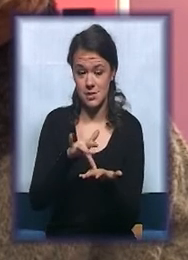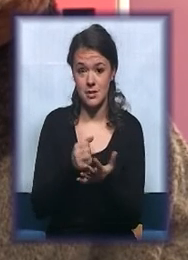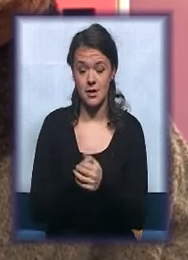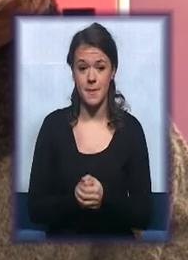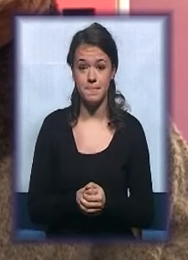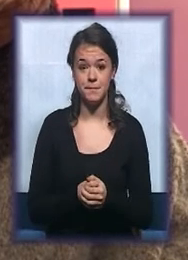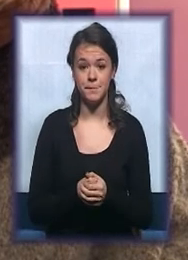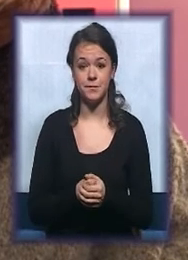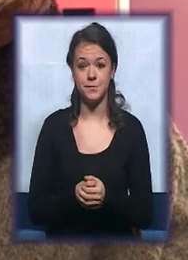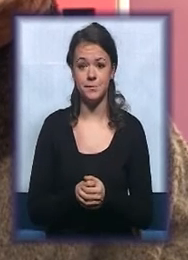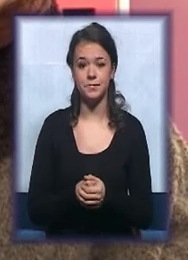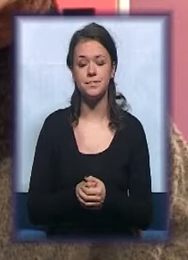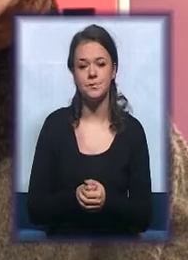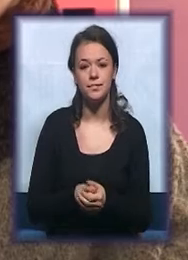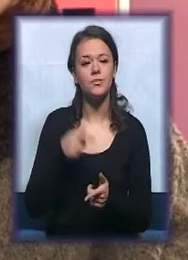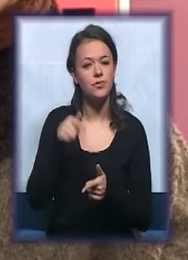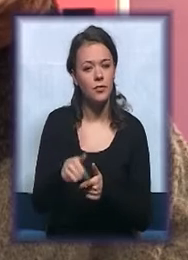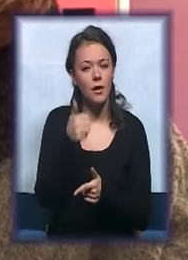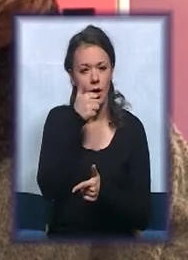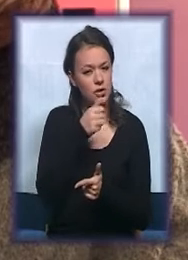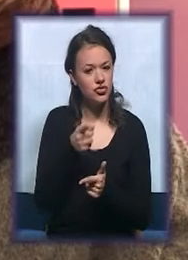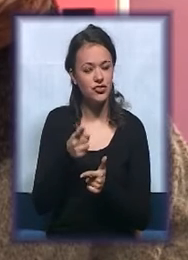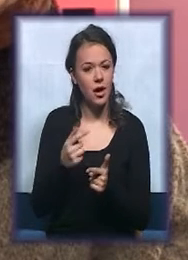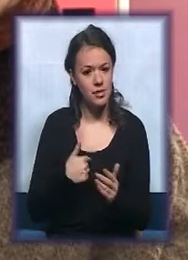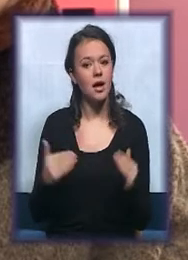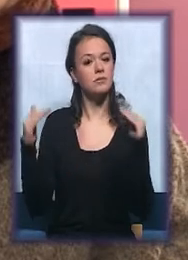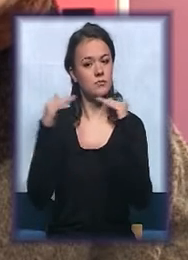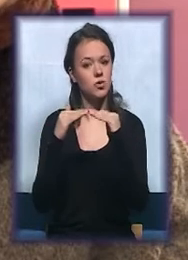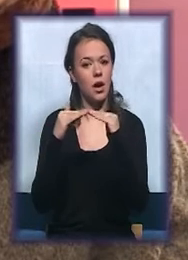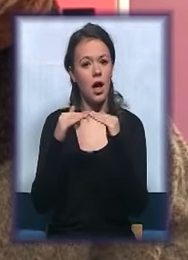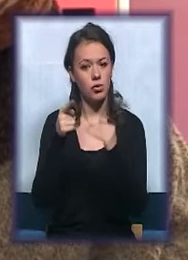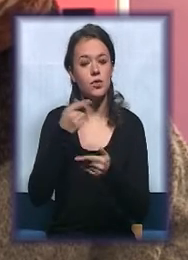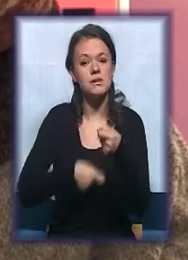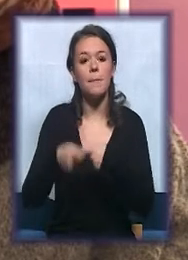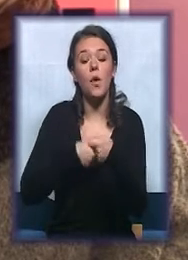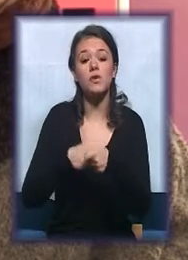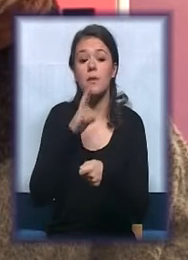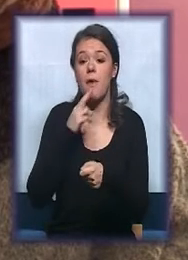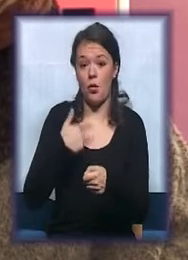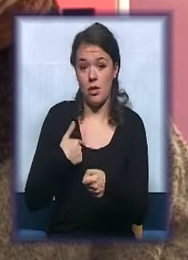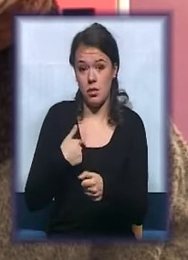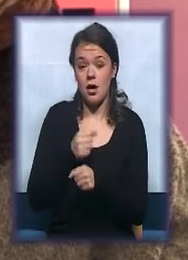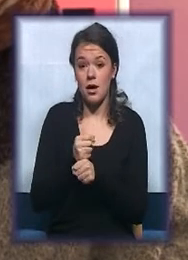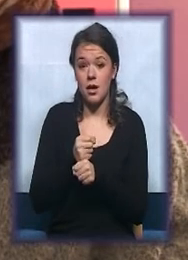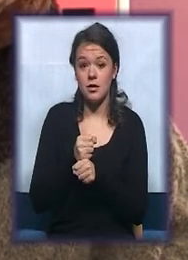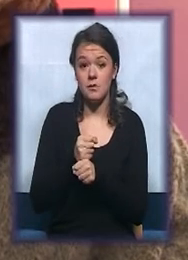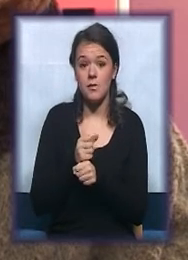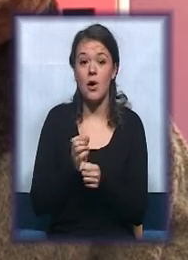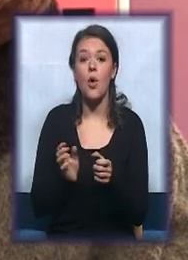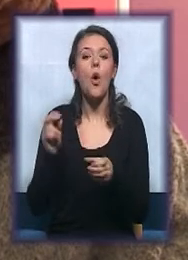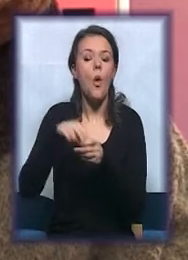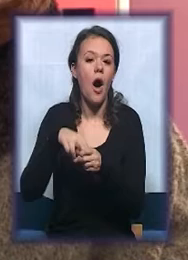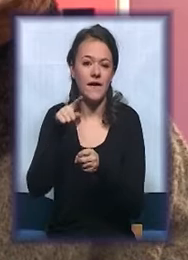Ono što je u skladu sa poslovima o kojima se ja bavim, u okviru dnevnog centra,